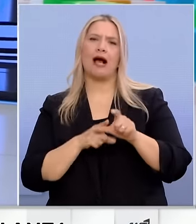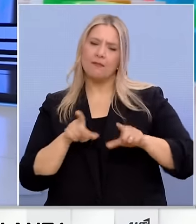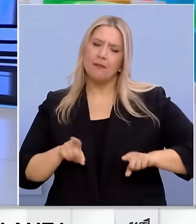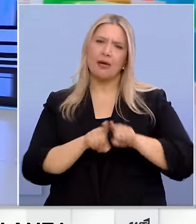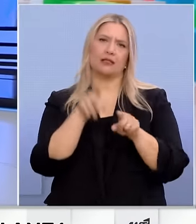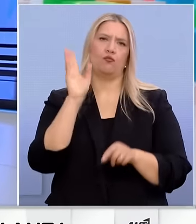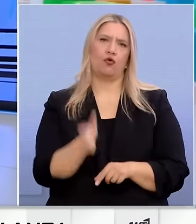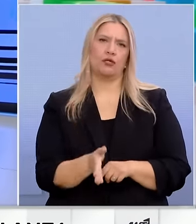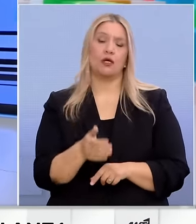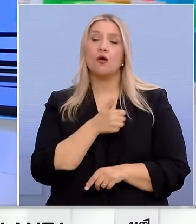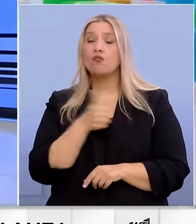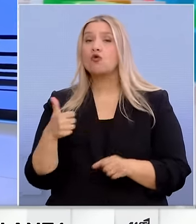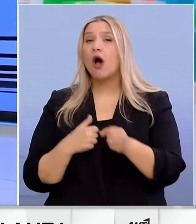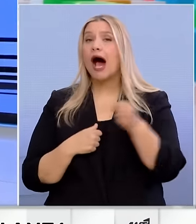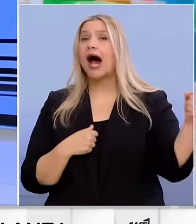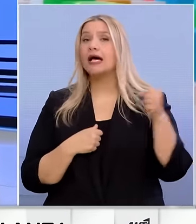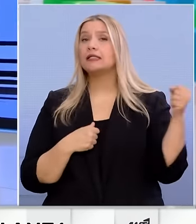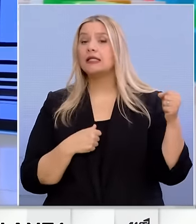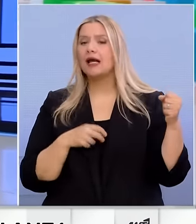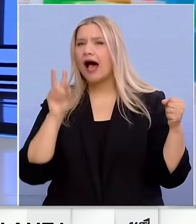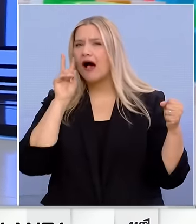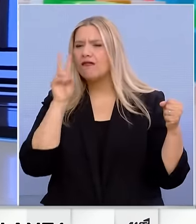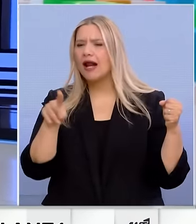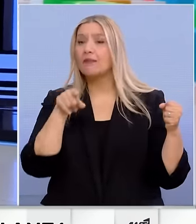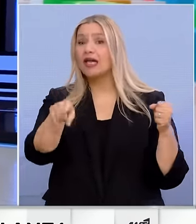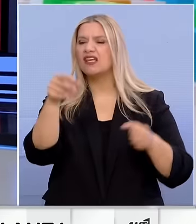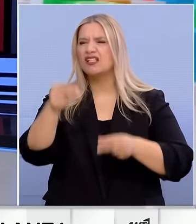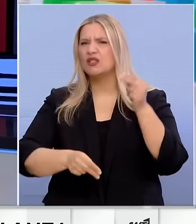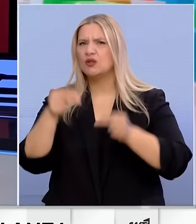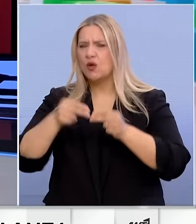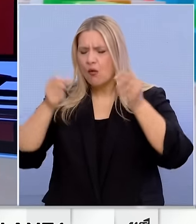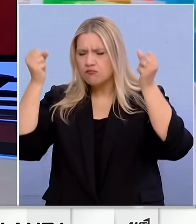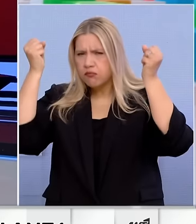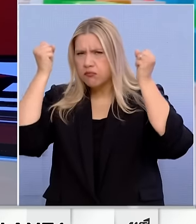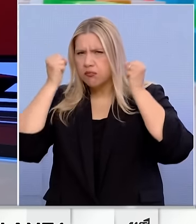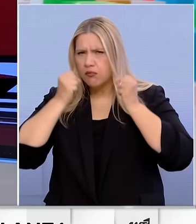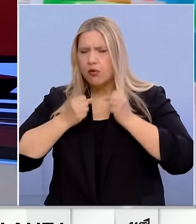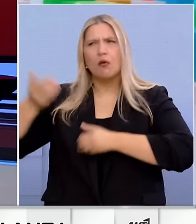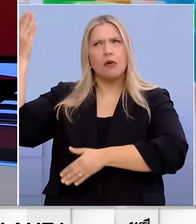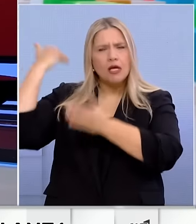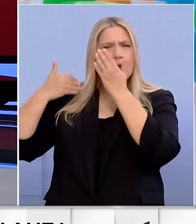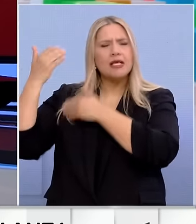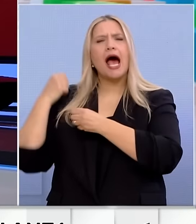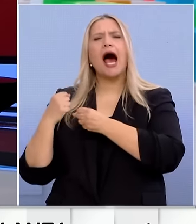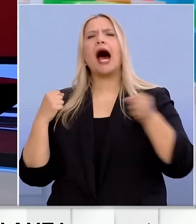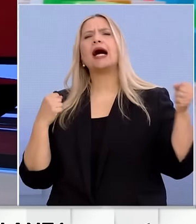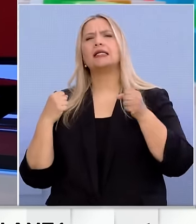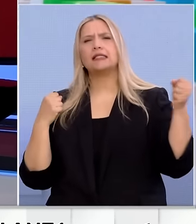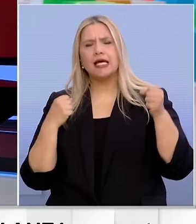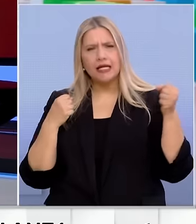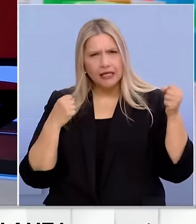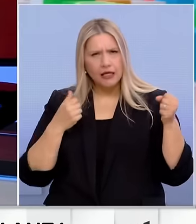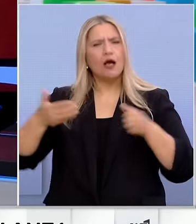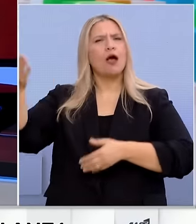αριστερά έβλεπε τον λάκο των Λεόντων όπως τον έλεγε, από τους πολύ παλιούς αριστερούς της ΕΔΑ